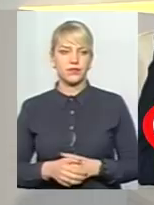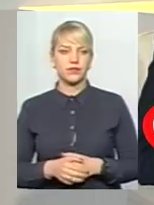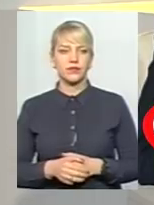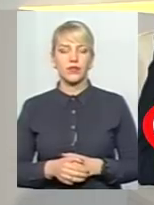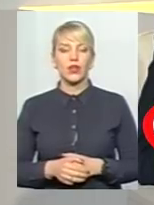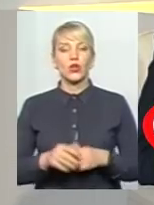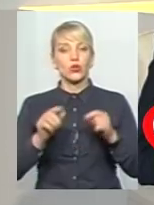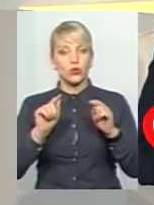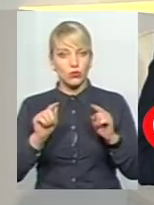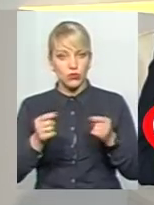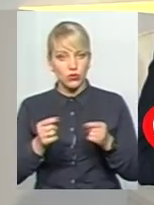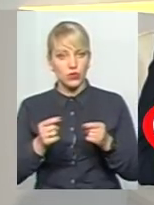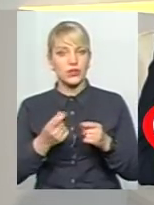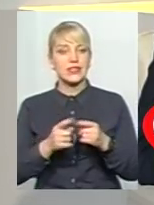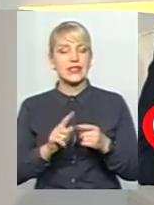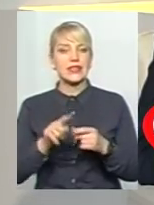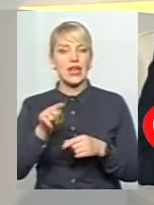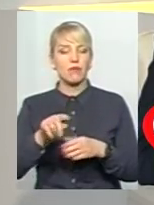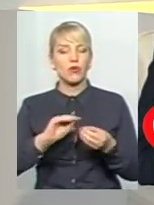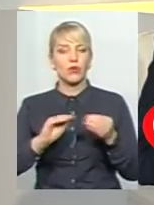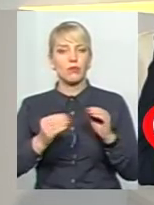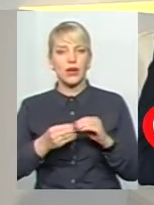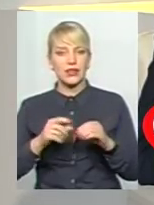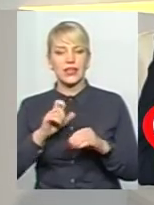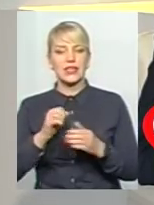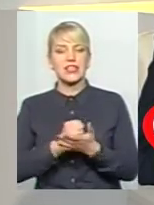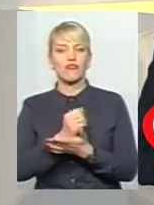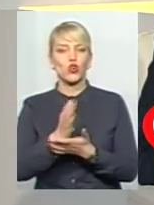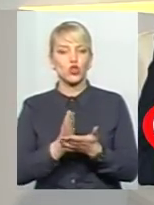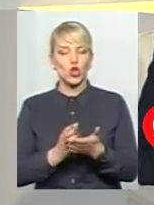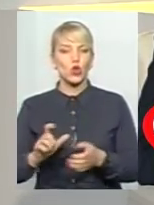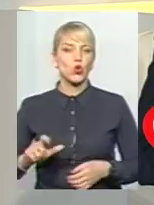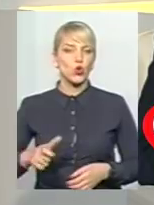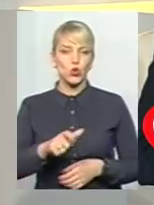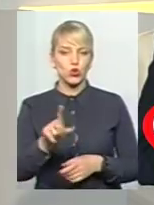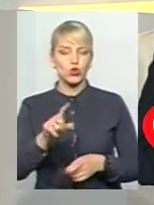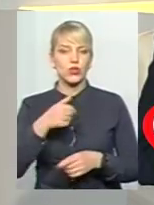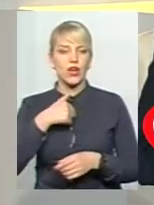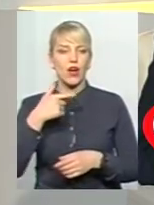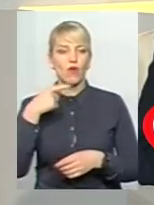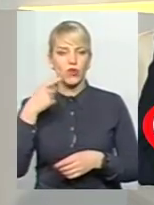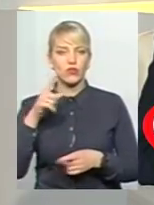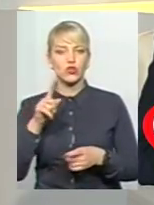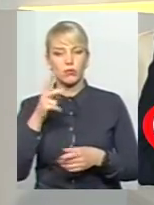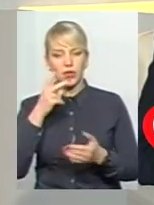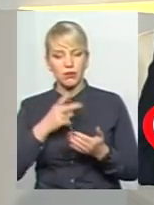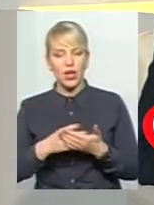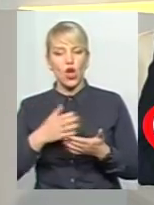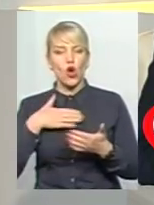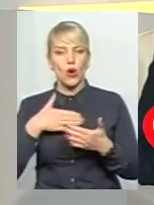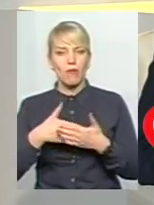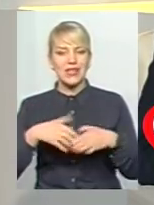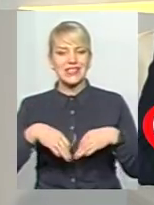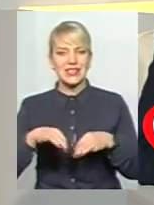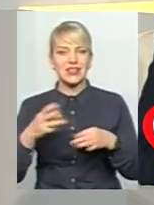Тому це та проблематика з інфраструктурою, в першу чергу дорожньою, про яку я говорив. Для того, щоб передбачити громадський транспорт,